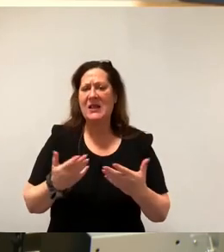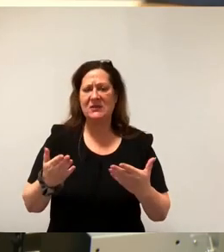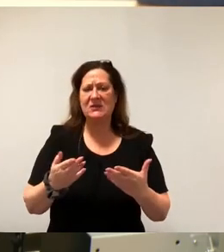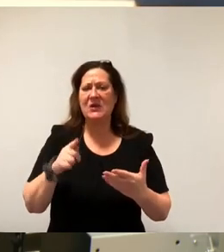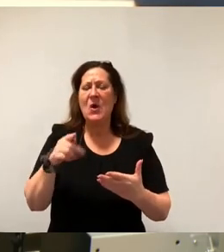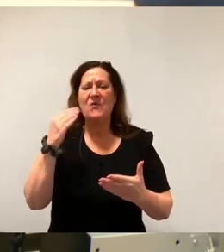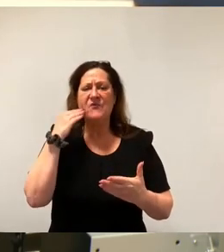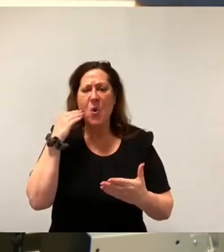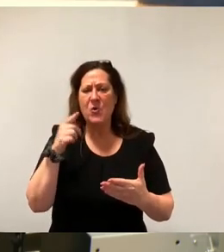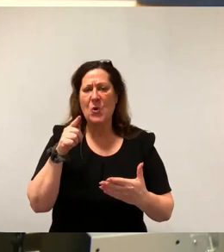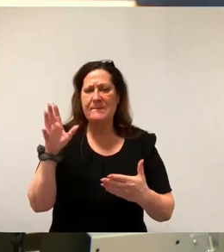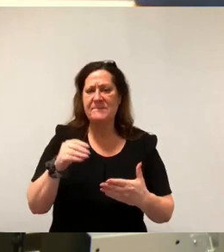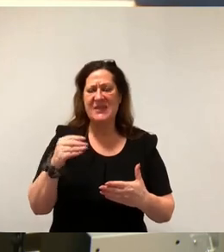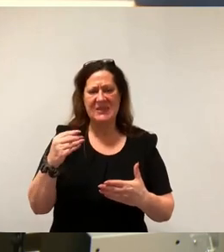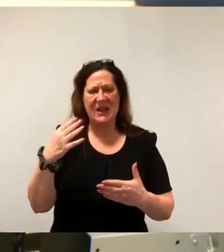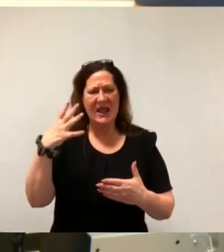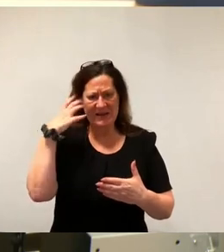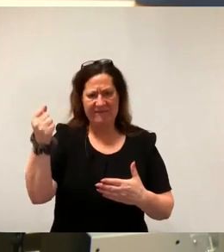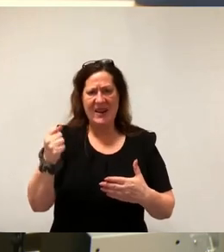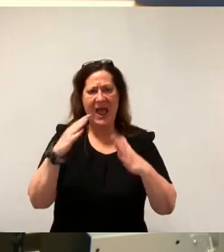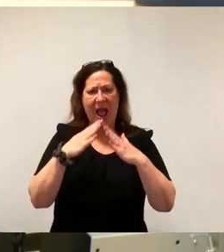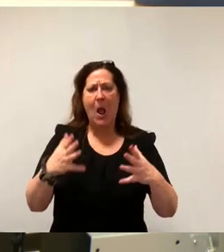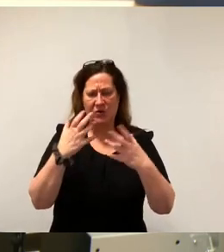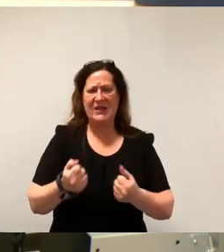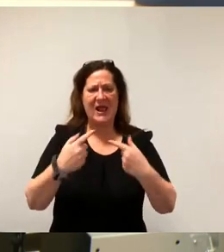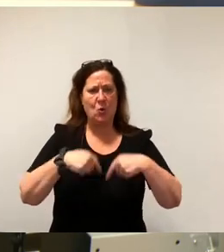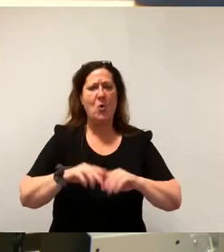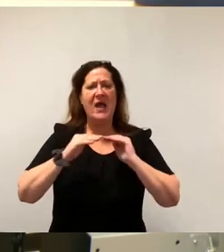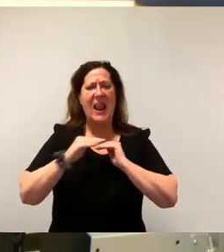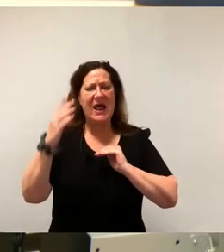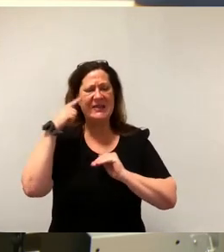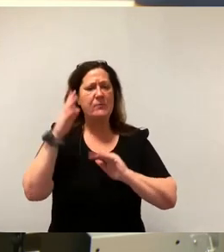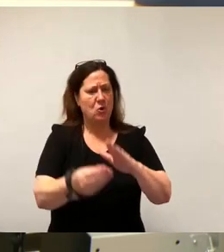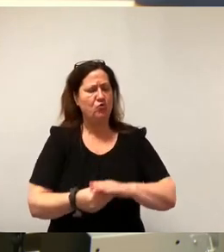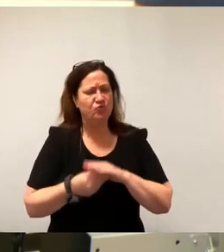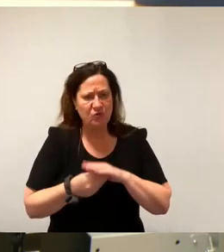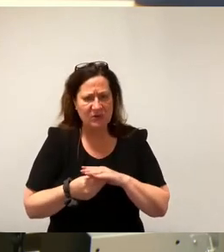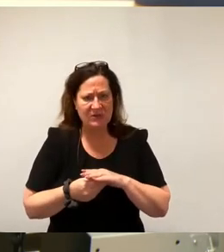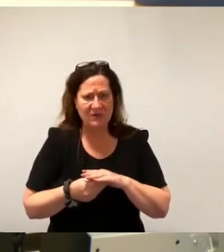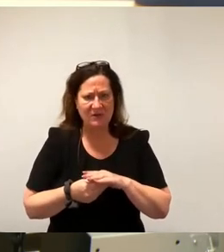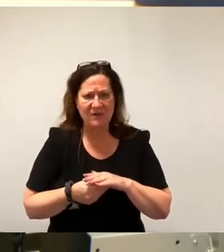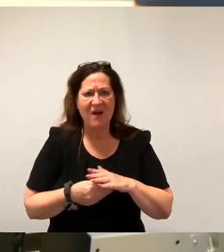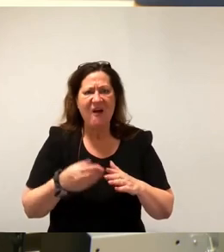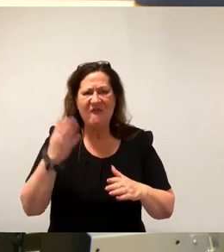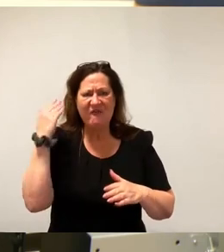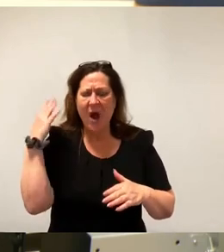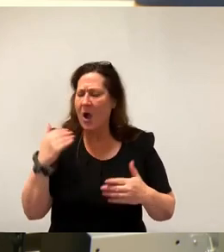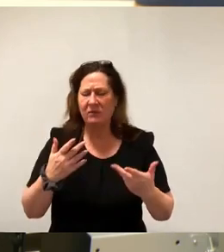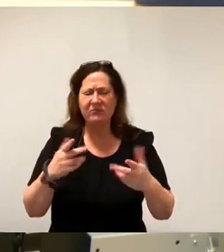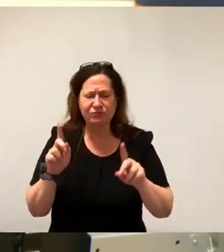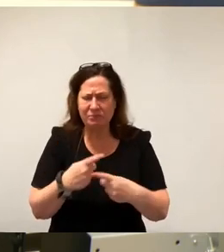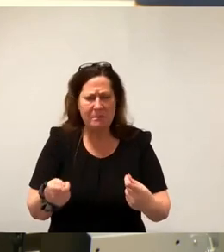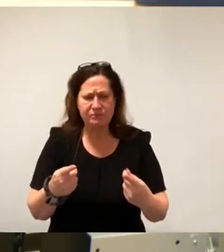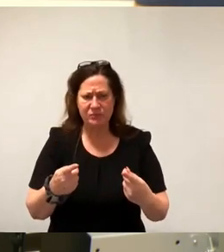WOBA mit Gewinnausschüttung den Haushalt unserer Landeshauptstadt mit unterstützt. Da waren wir weit davon entfernt.